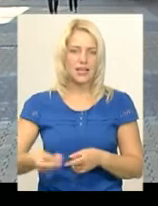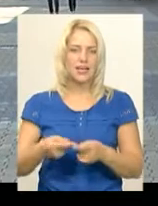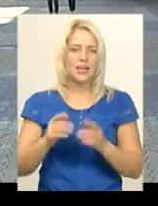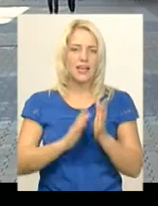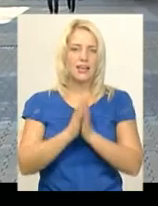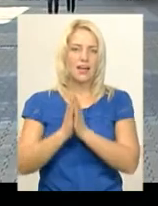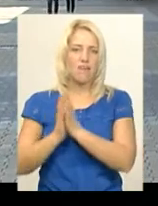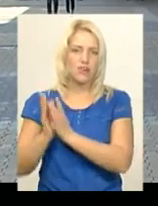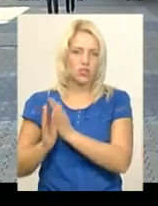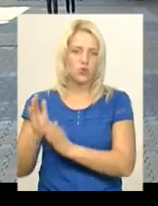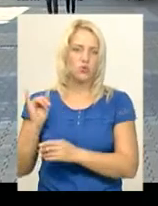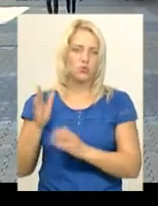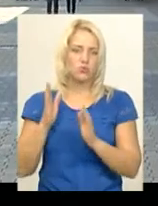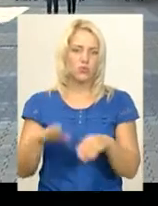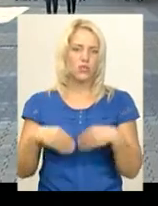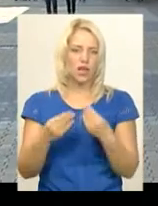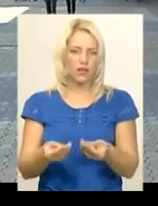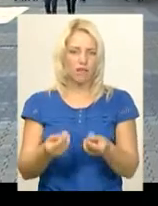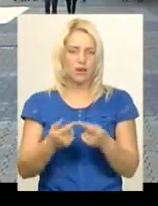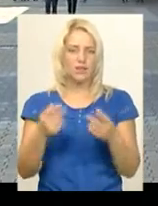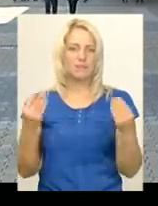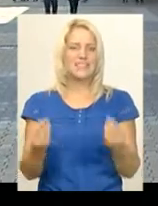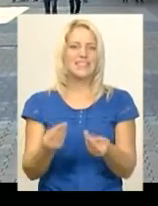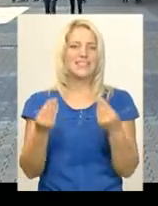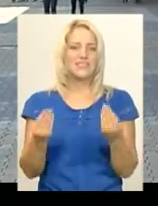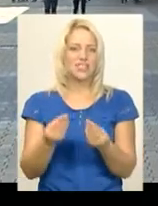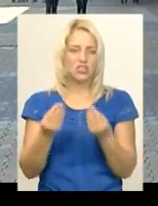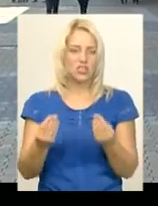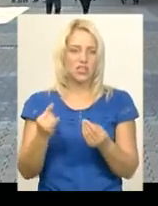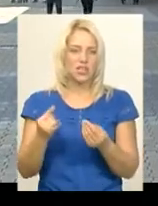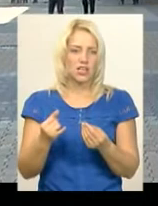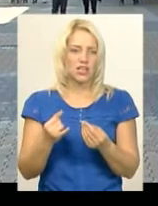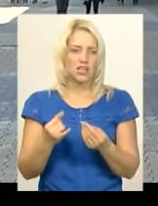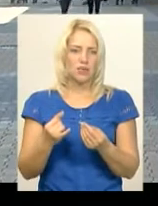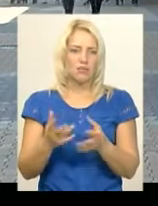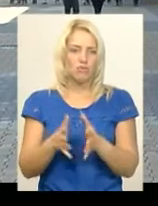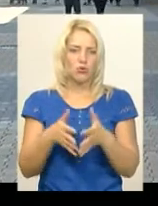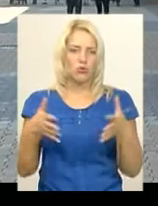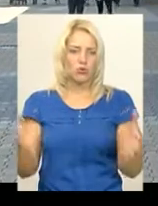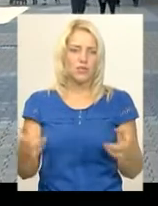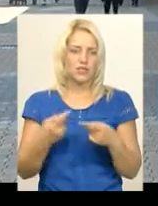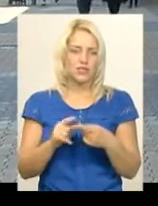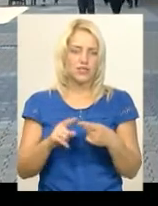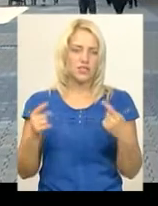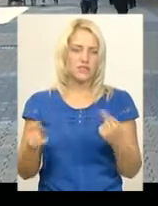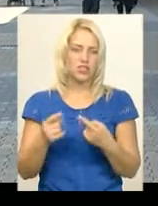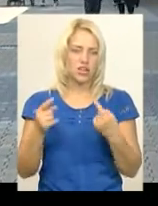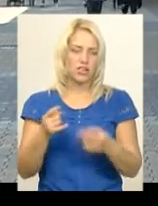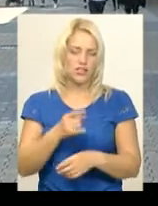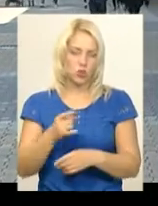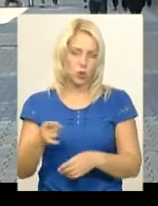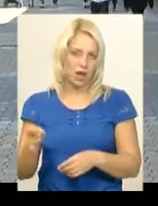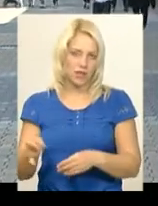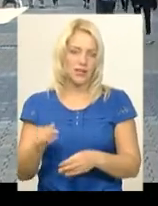також надаватиме дещо свіжості, дещо просторовості тій звичайній стоянці.